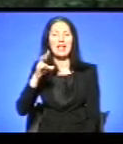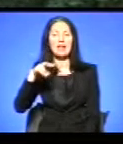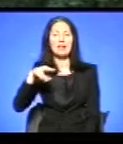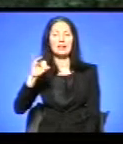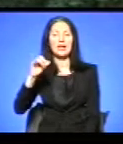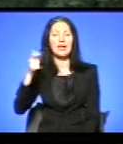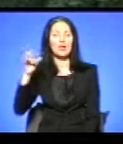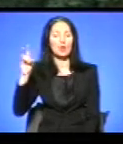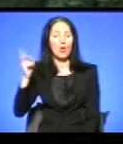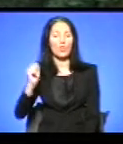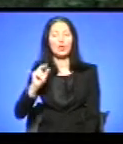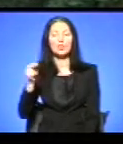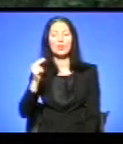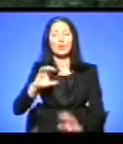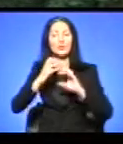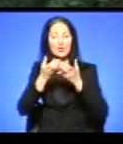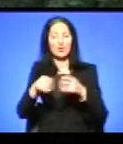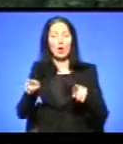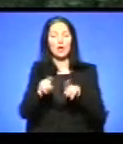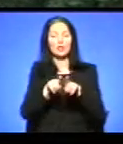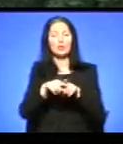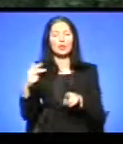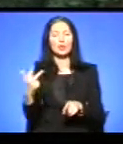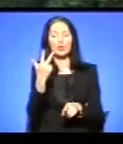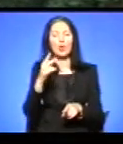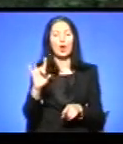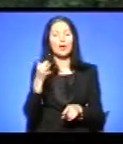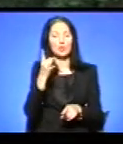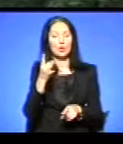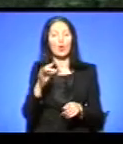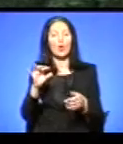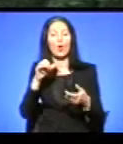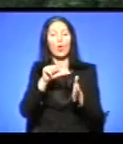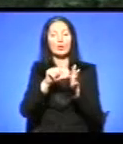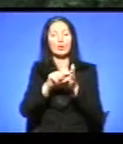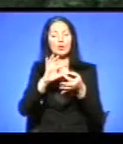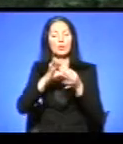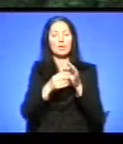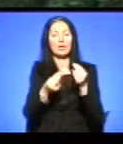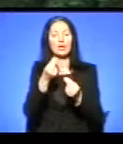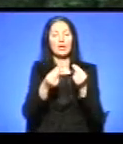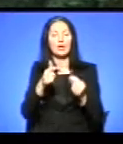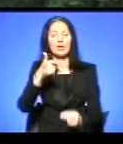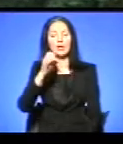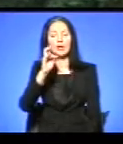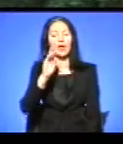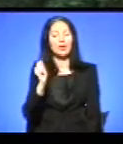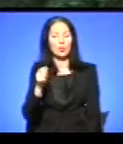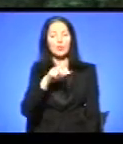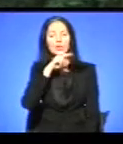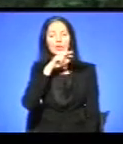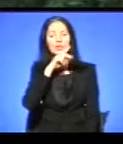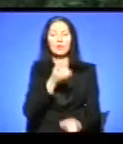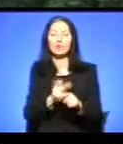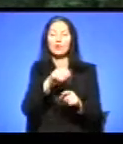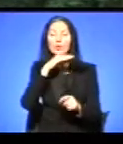чемпіон світу, а також трихразовий учасник Олімпійських ігор Іван Гешкос, Чернівець. Власне, дуже багато